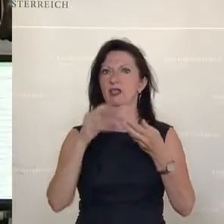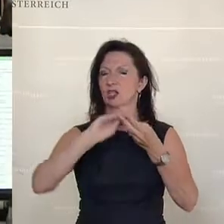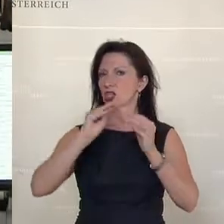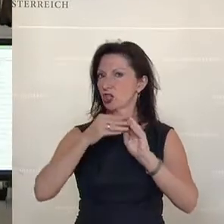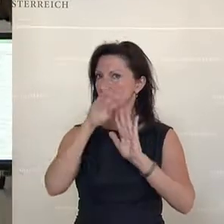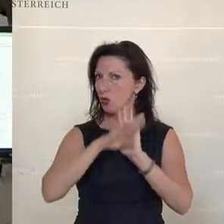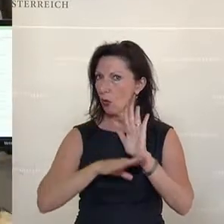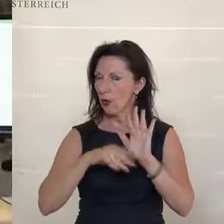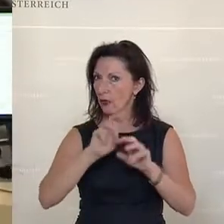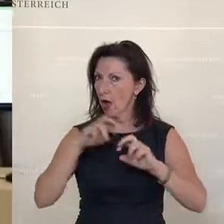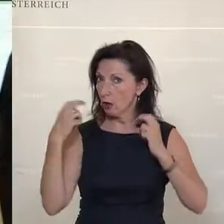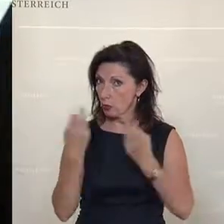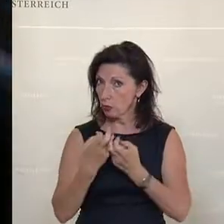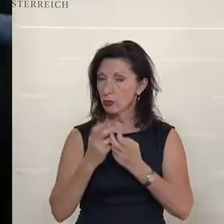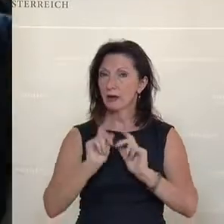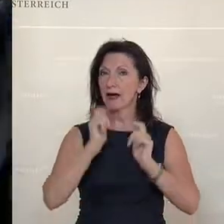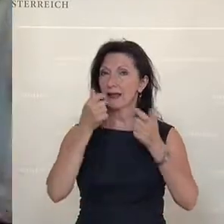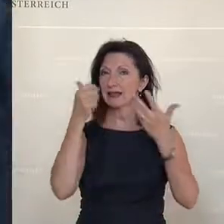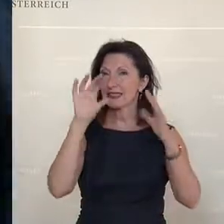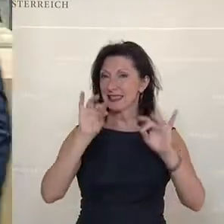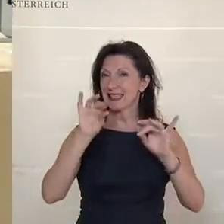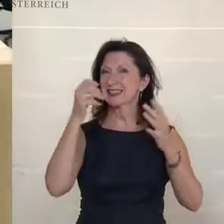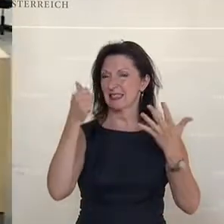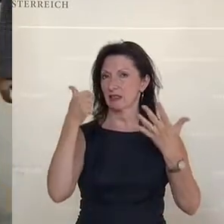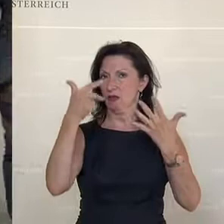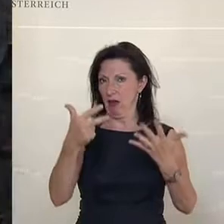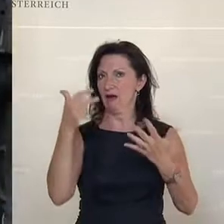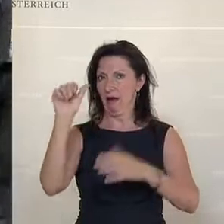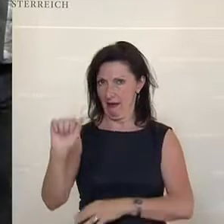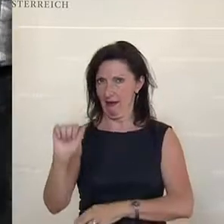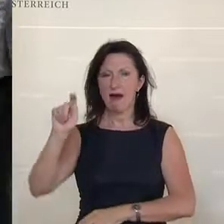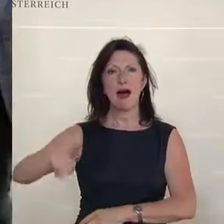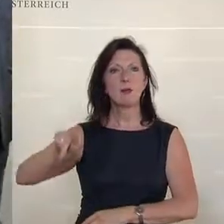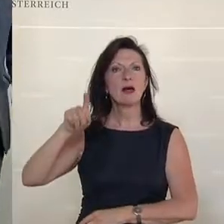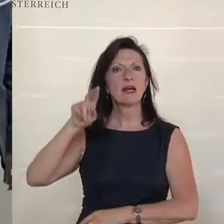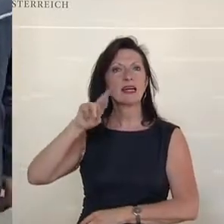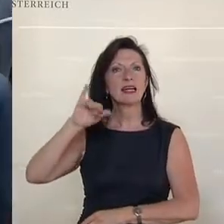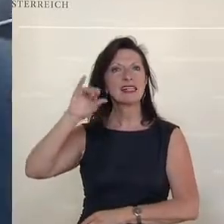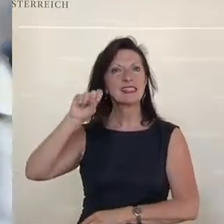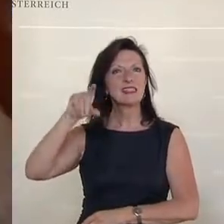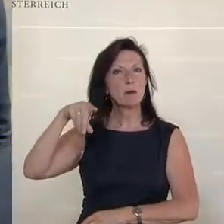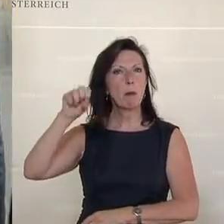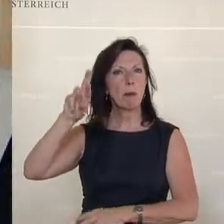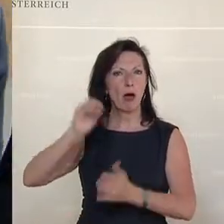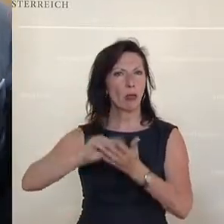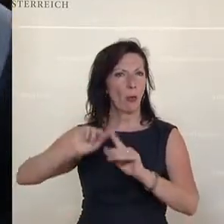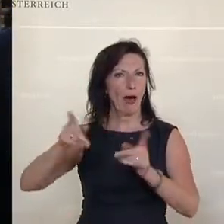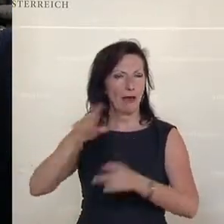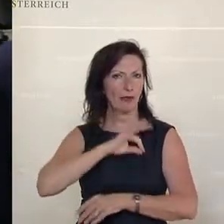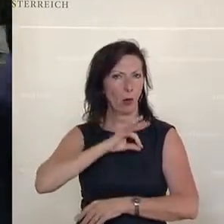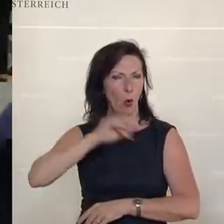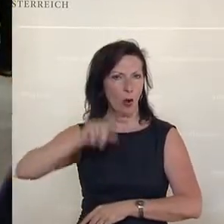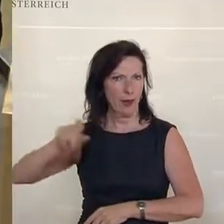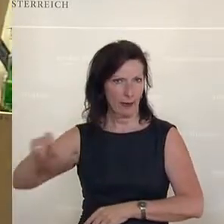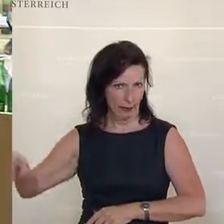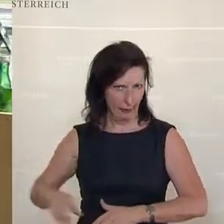Erster Redner wird sein Nikolaus Scherack von den Neos, er ist Demokratie- und Menschenrechtssprecher seiner Partei und